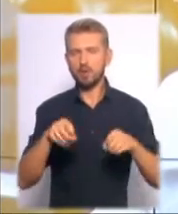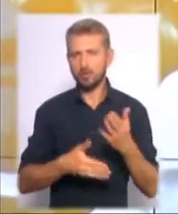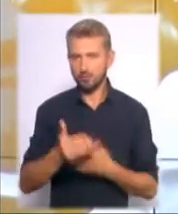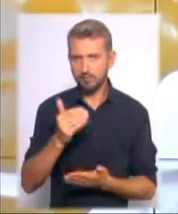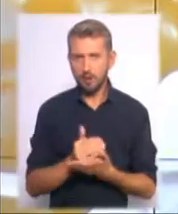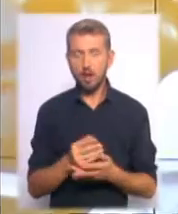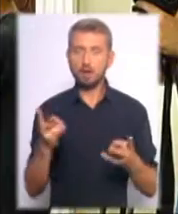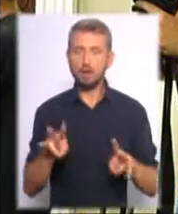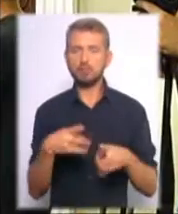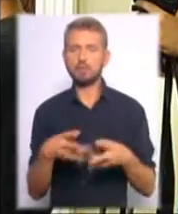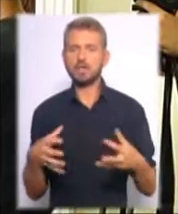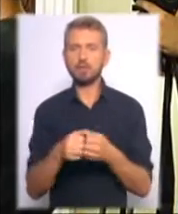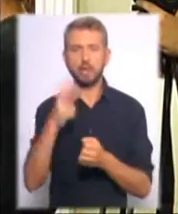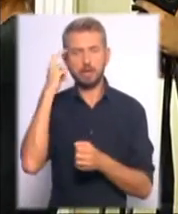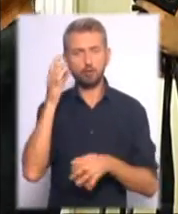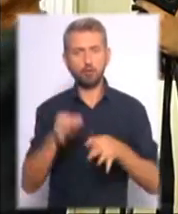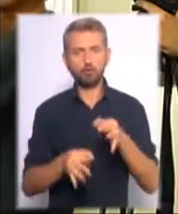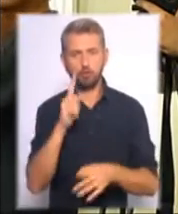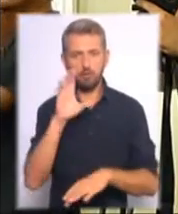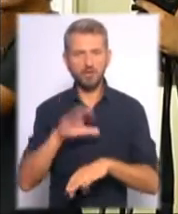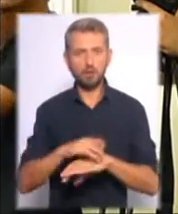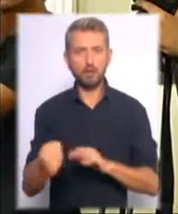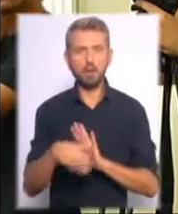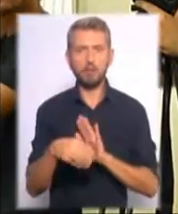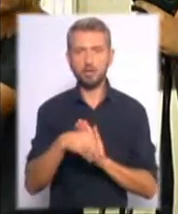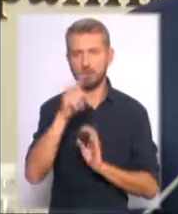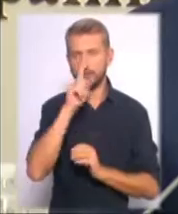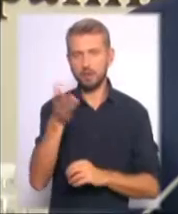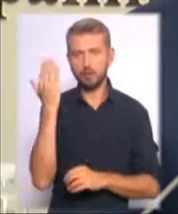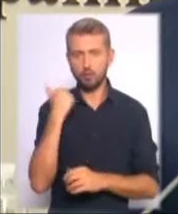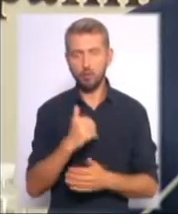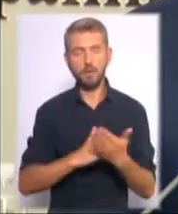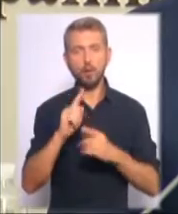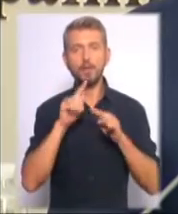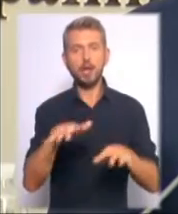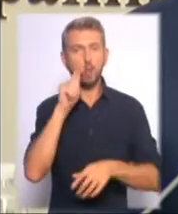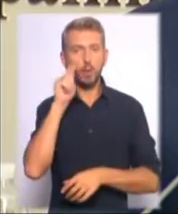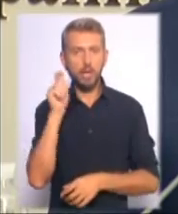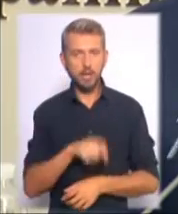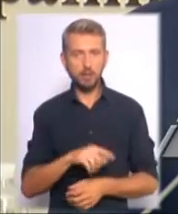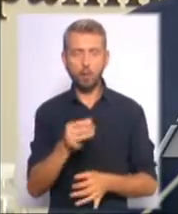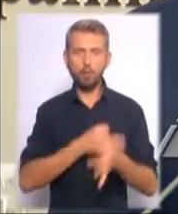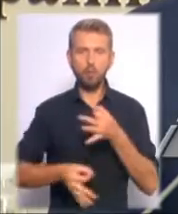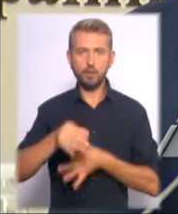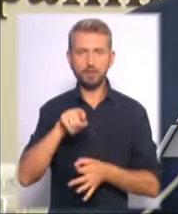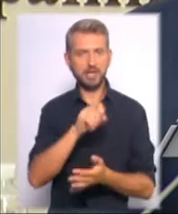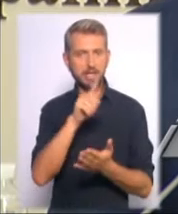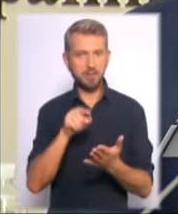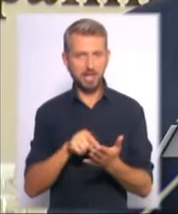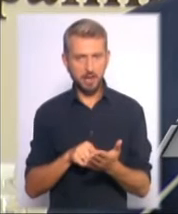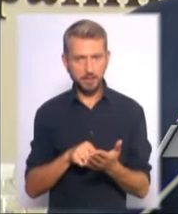затримувати столичного суддю, викритого на хабарності майже місяць Верховна Рада України, обговорюючи, що дане питання